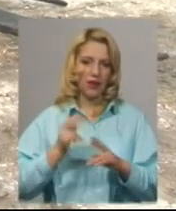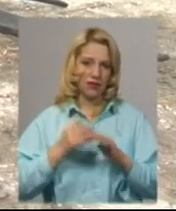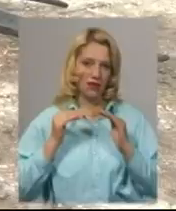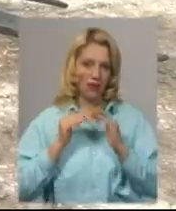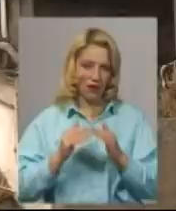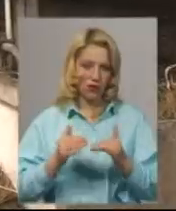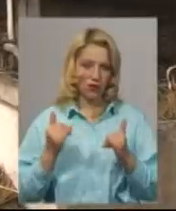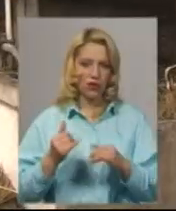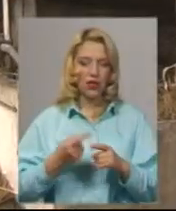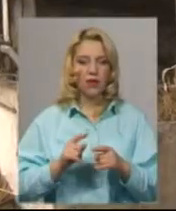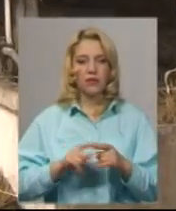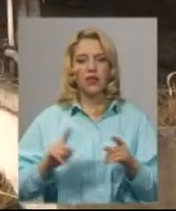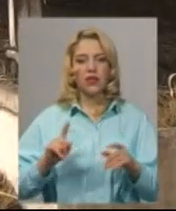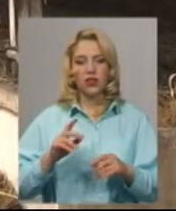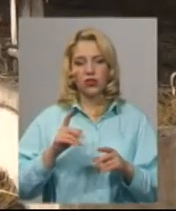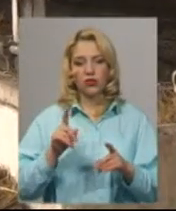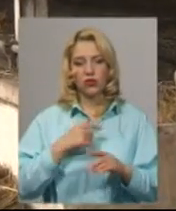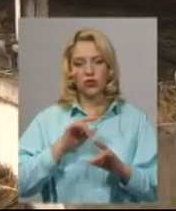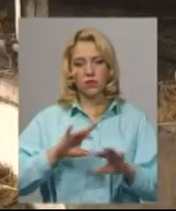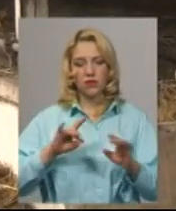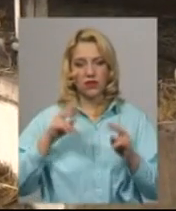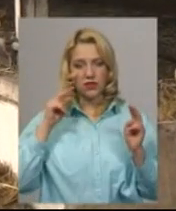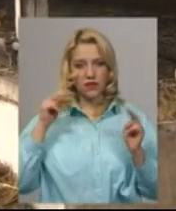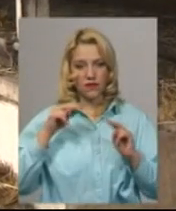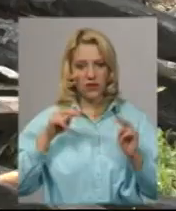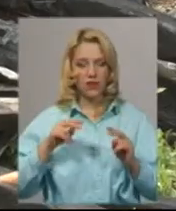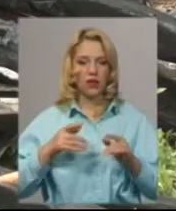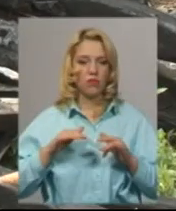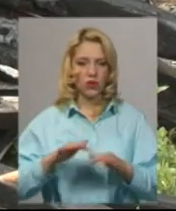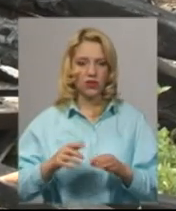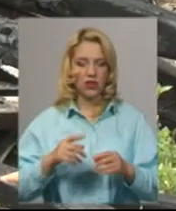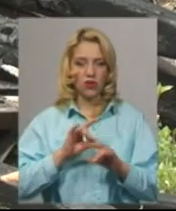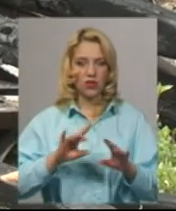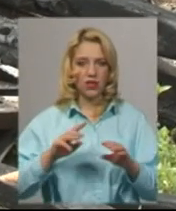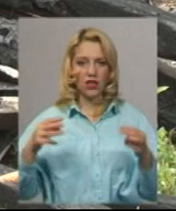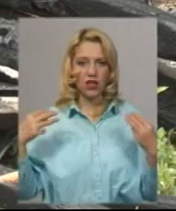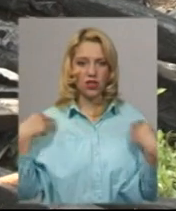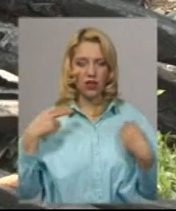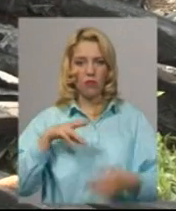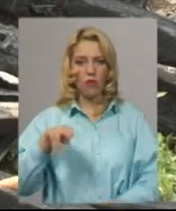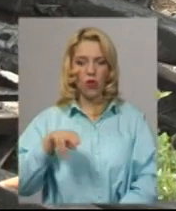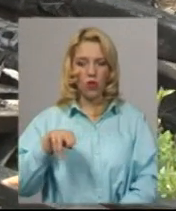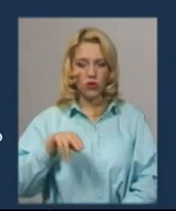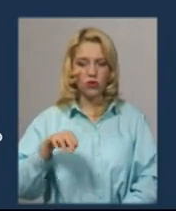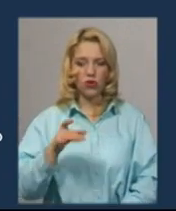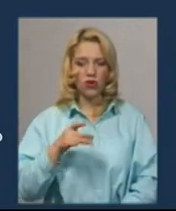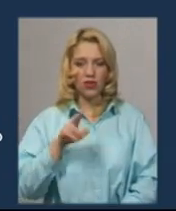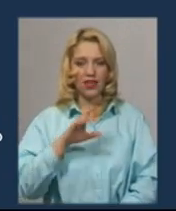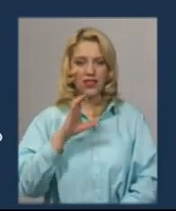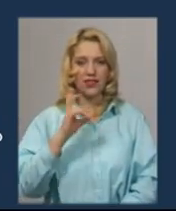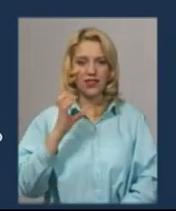електростатичної розряду блискавки, рятувальникам розповіли свідки події, каже начальник Полонського районного сектору ДСНС Олександр Гончаренко.